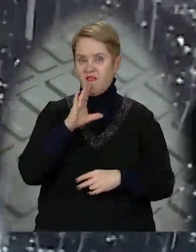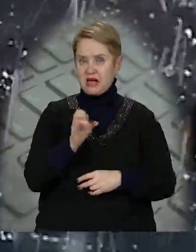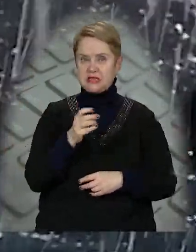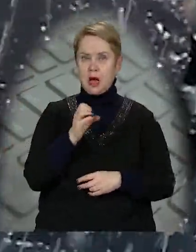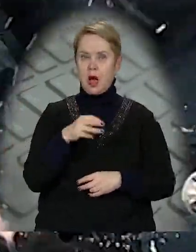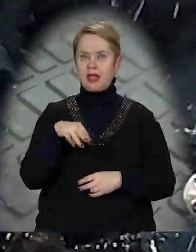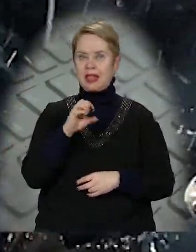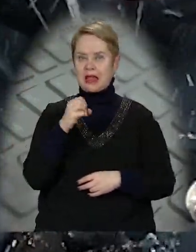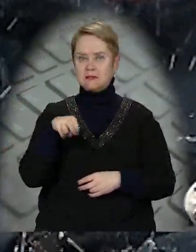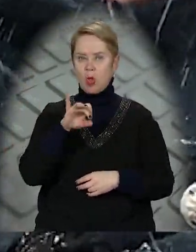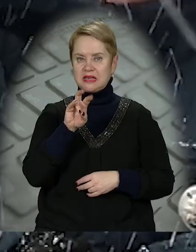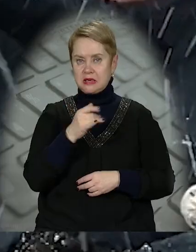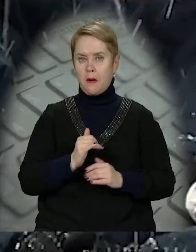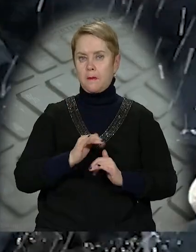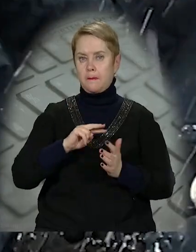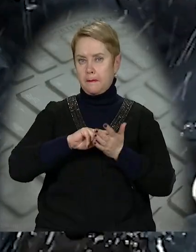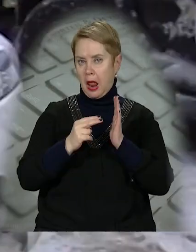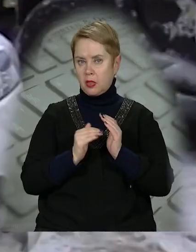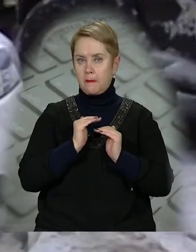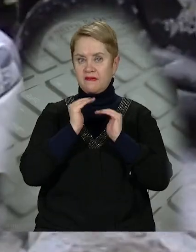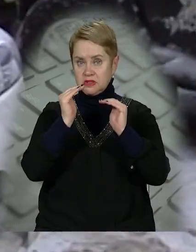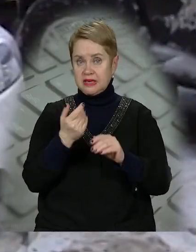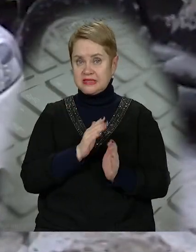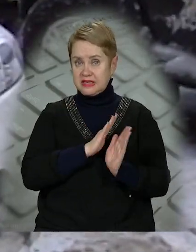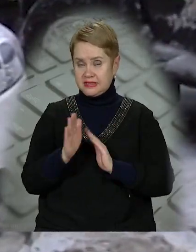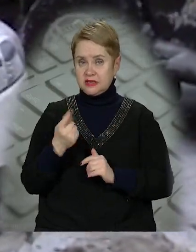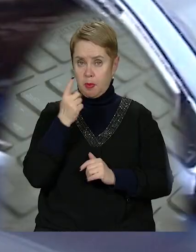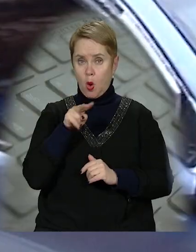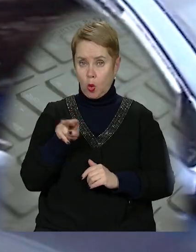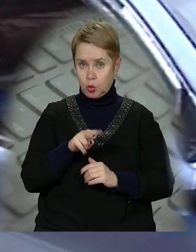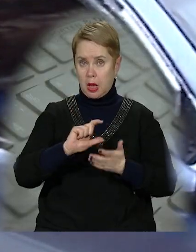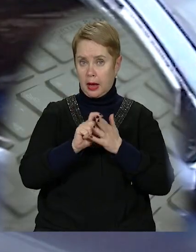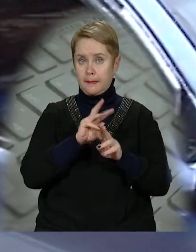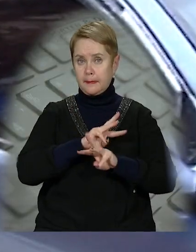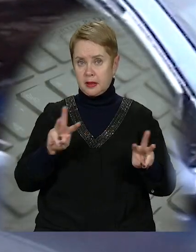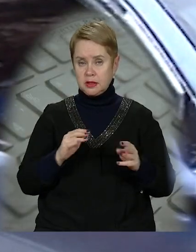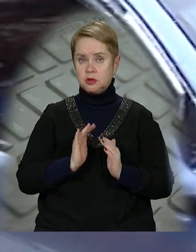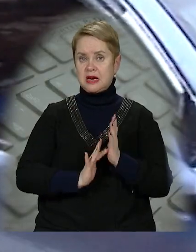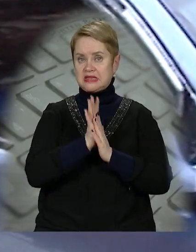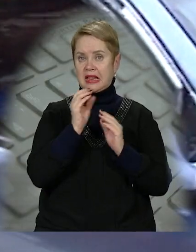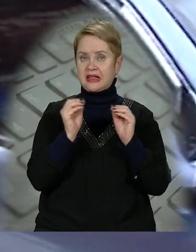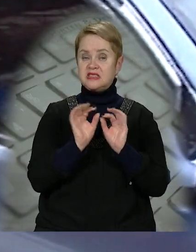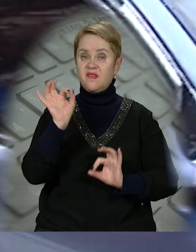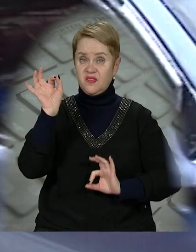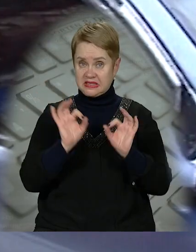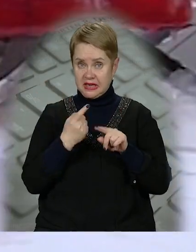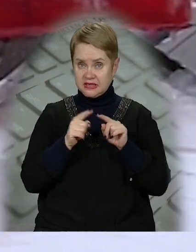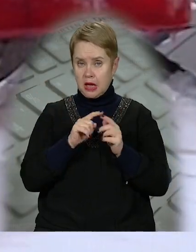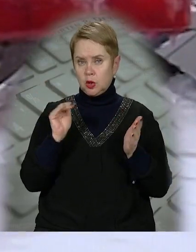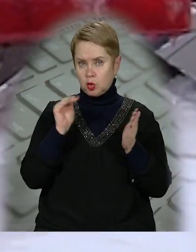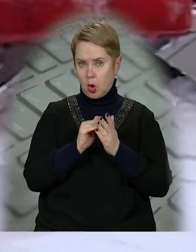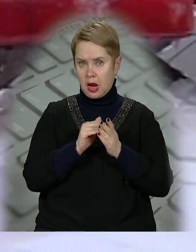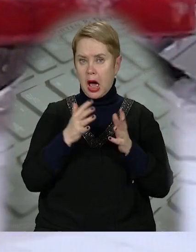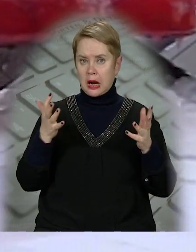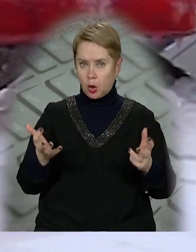МВС Дениса Монастирського, підвищення буде плановим та системним. Вже з 1 лютого Кабмін планує зростання на 10%. Це